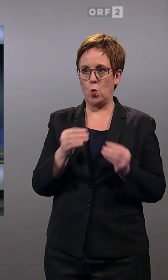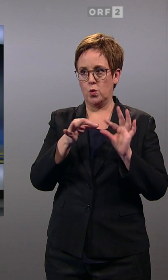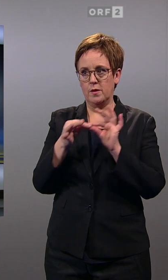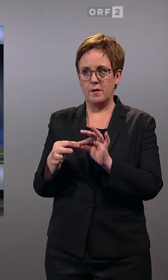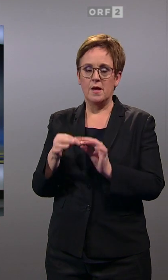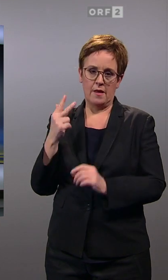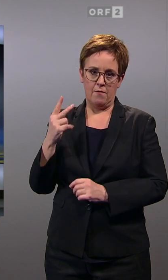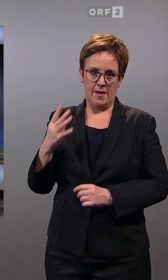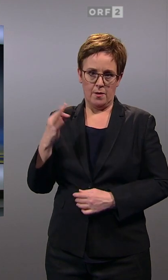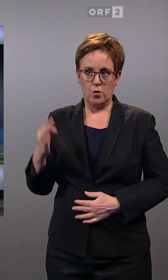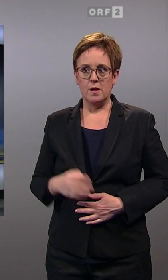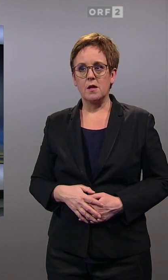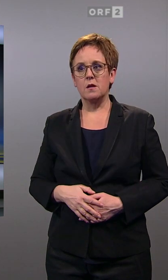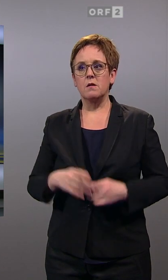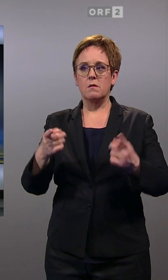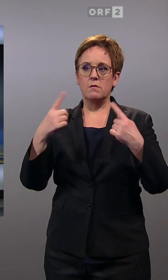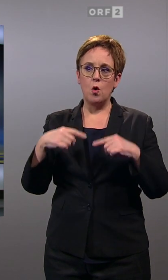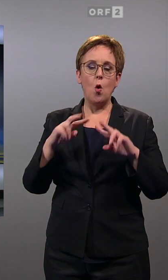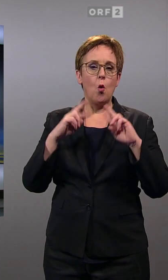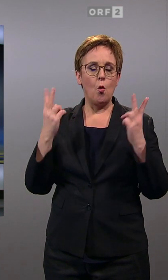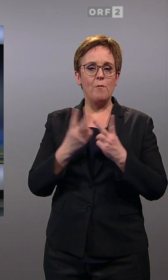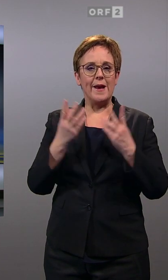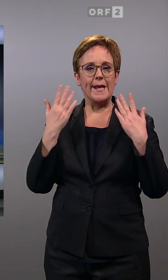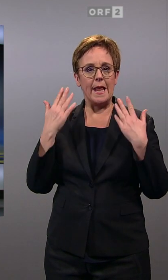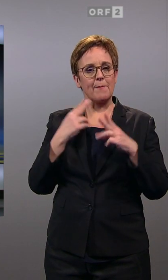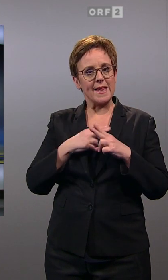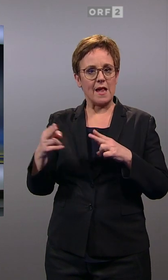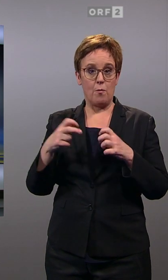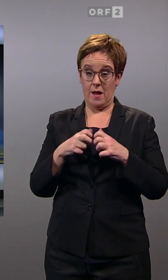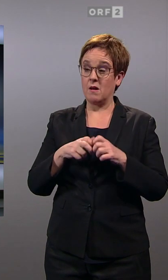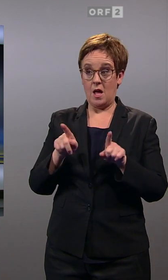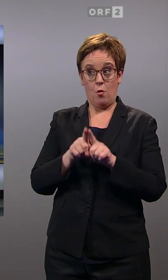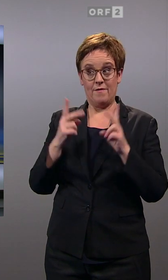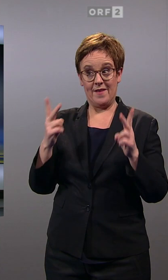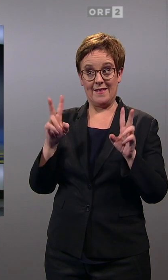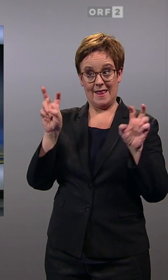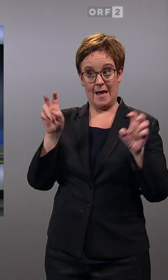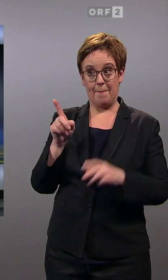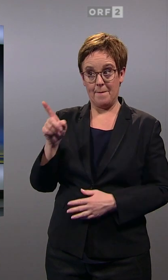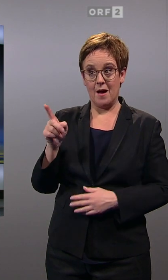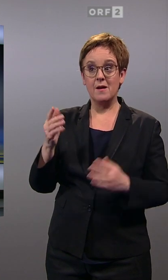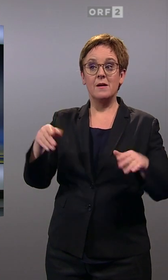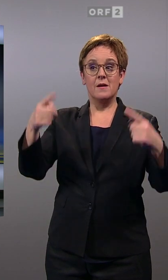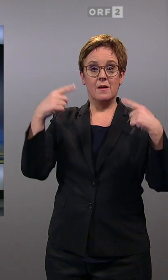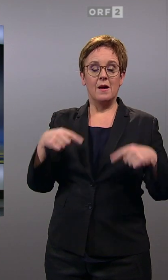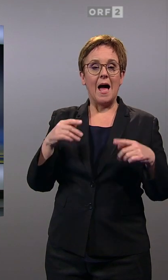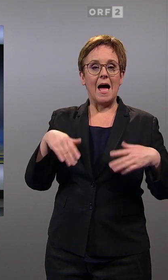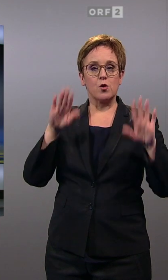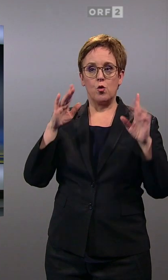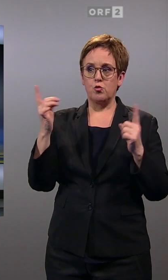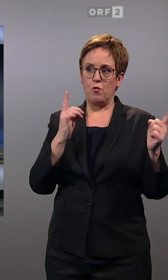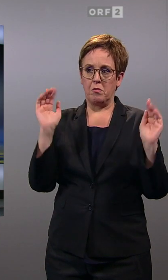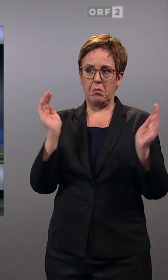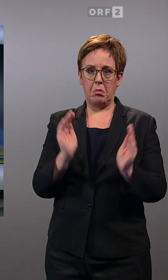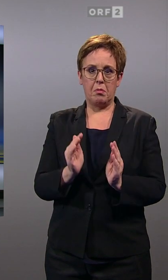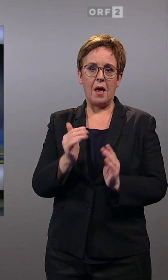Prozent sind es ganz genau. Umwelt, Klima, saubere Energie, auch ein Thema, das sehr wichtig ist. Bei Asyl und Zuwanderung ist es schon nur